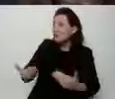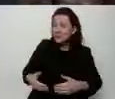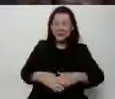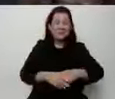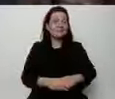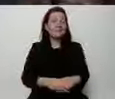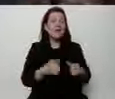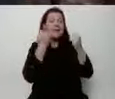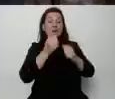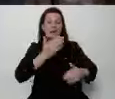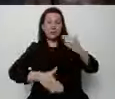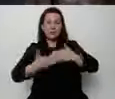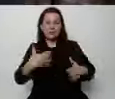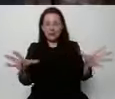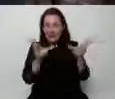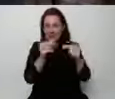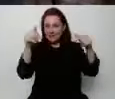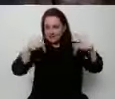Bardzo się cieszę, że jestem z Wami.